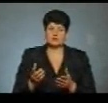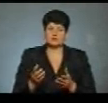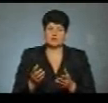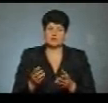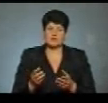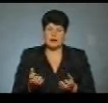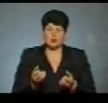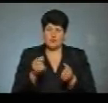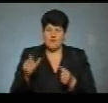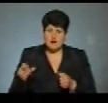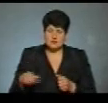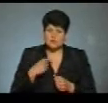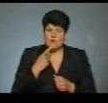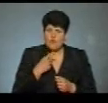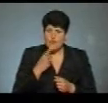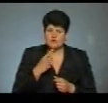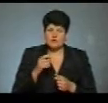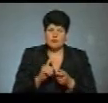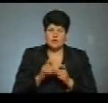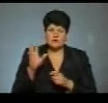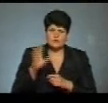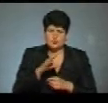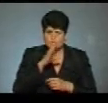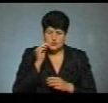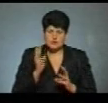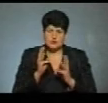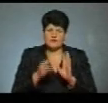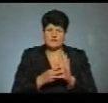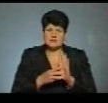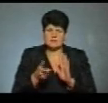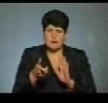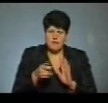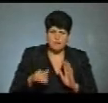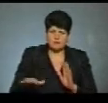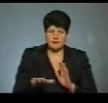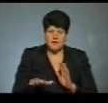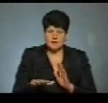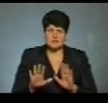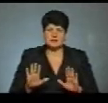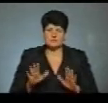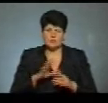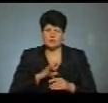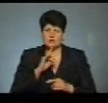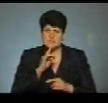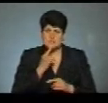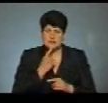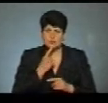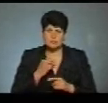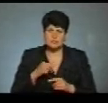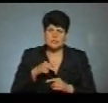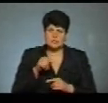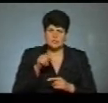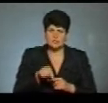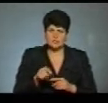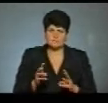розповіла, боролися з вогнем усю ніч. Вигоріло 8 гектарів території заказника. Надзвичайникам було складно підібратися до